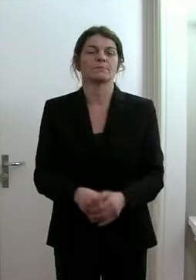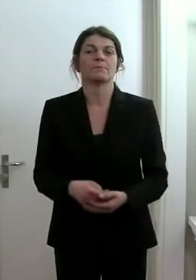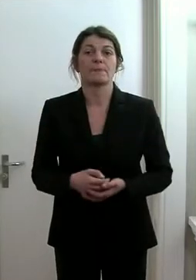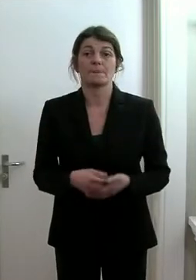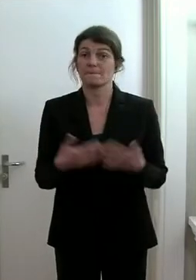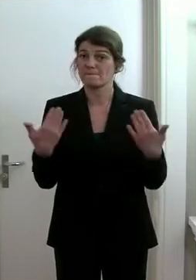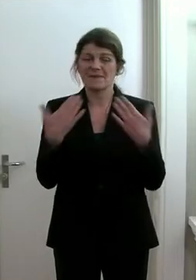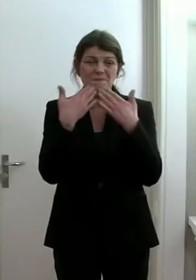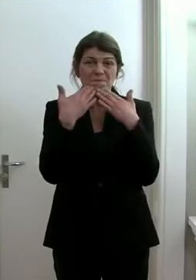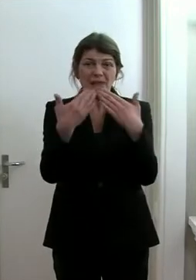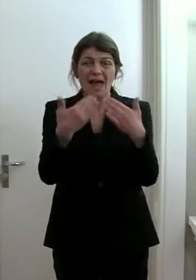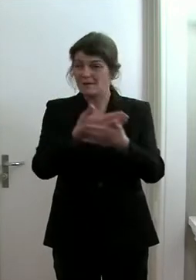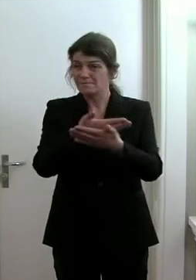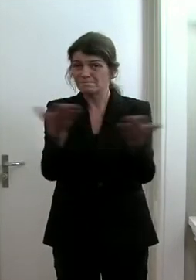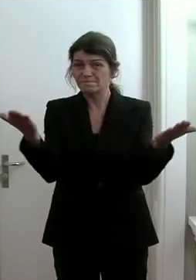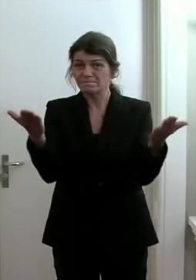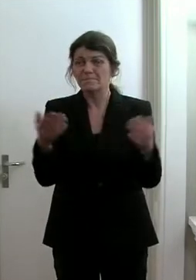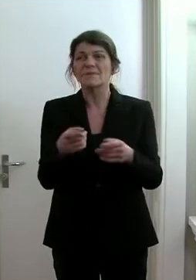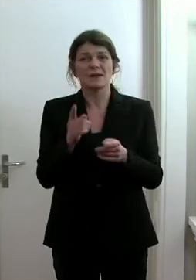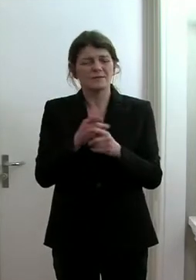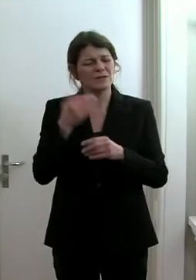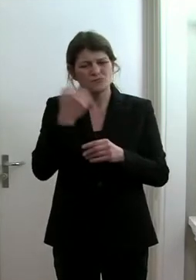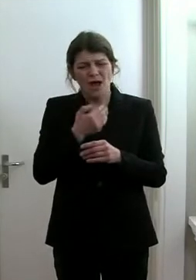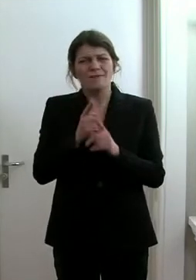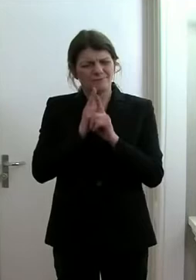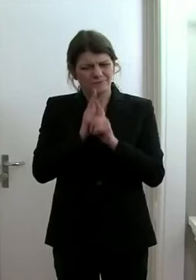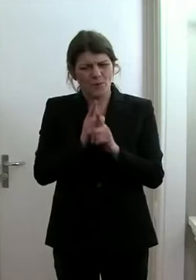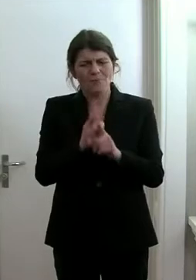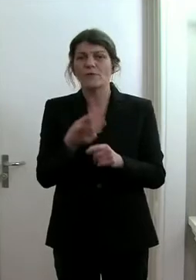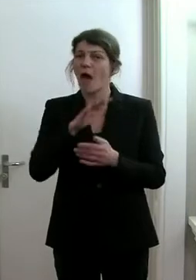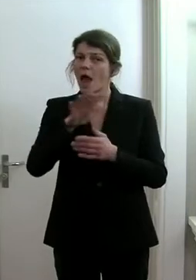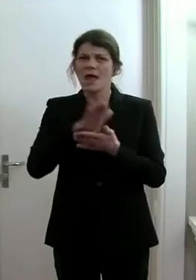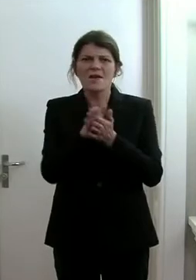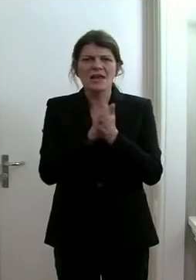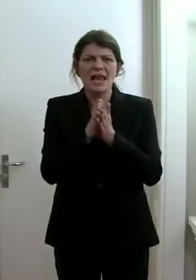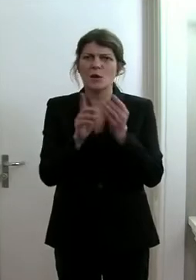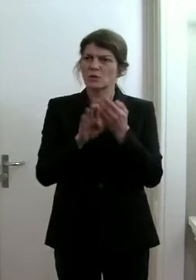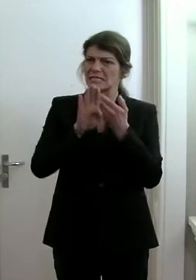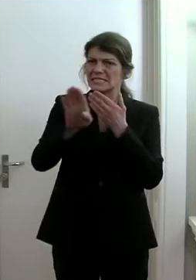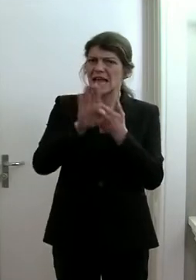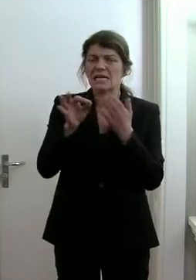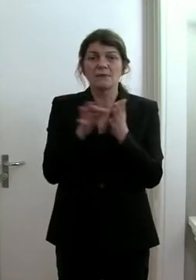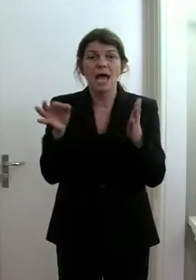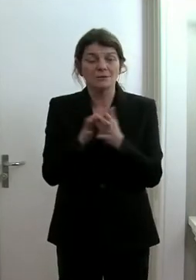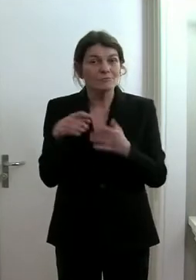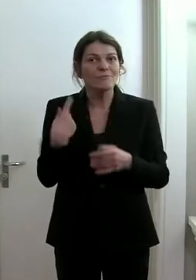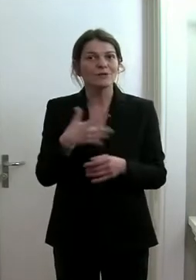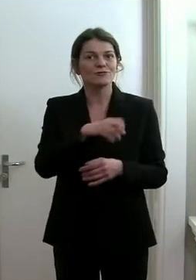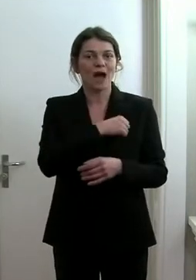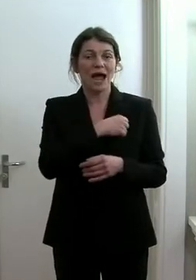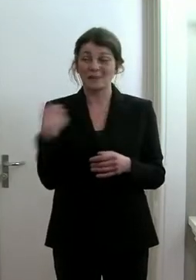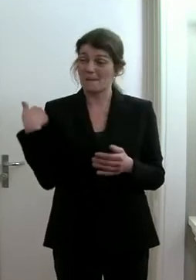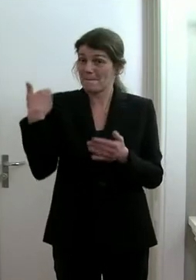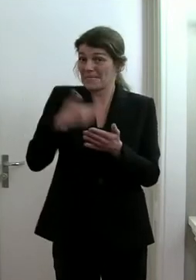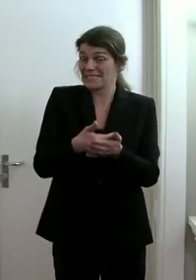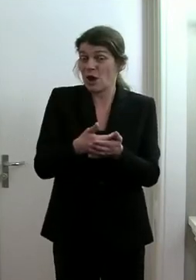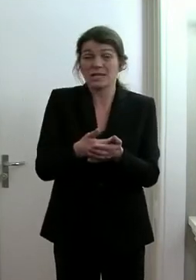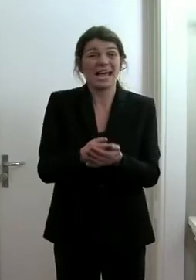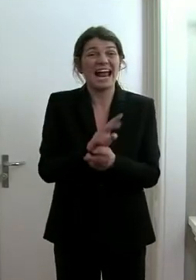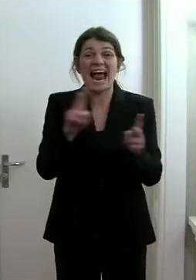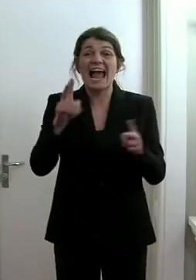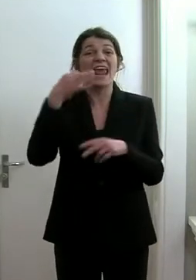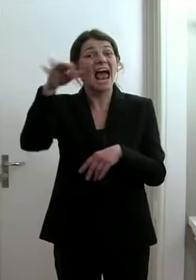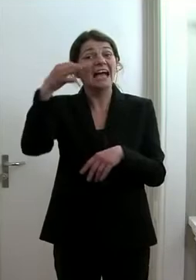Dank eurem strikten Einhalten aller Hygiene- und Distanzmassnahmen ist es uns gelungen, dass bis heute keine